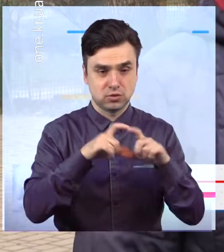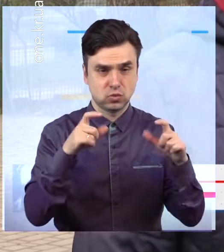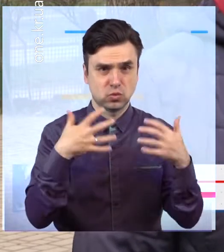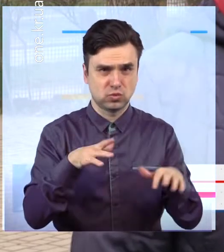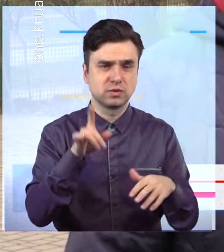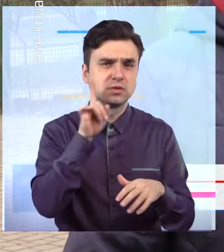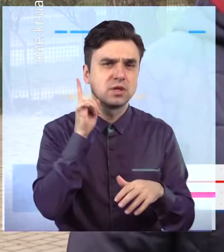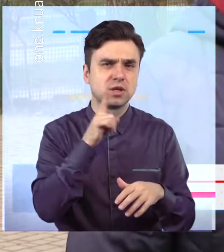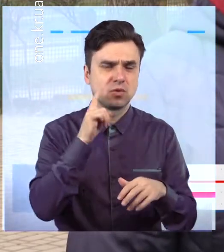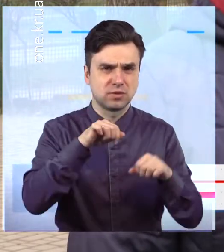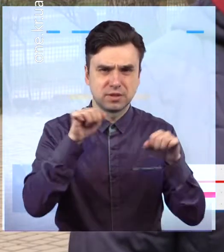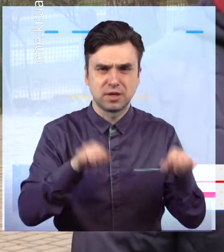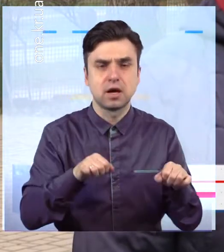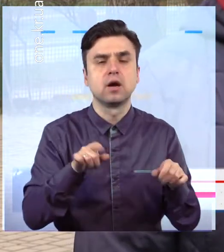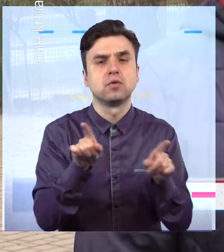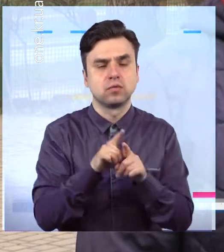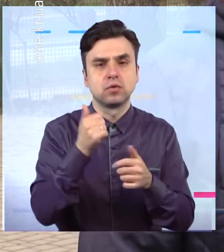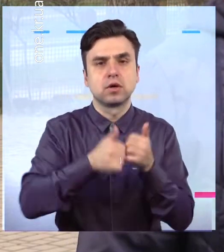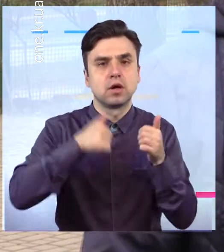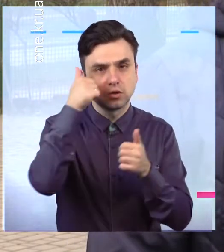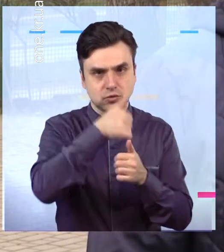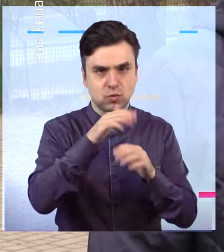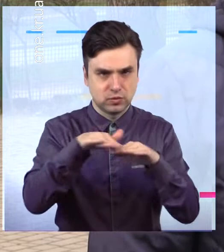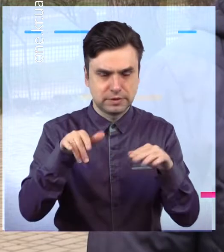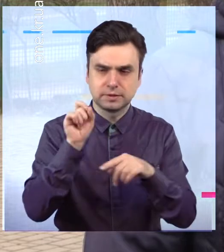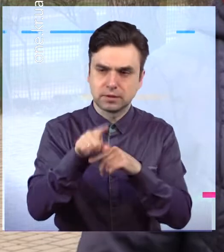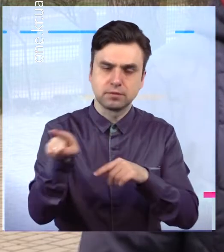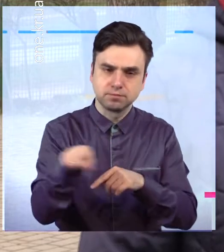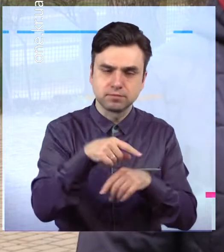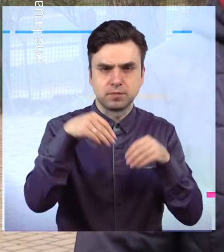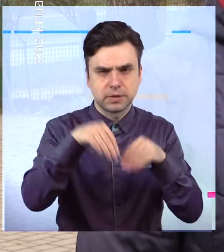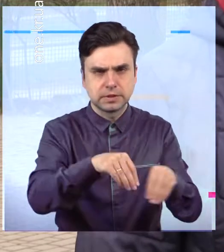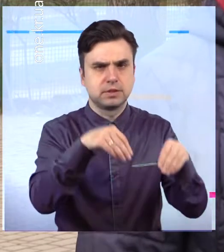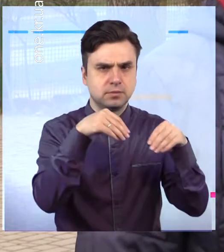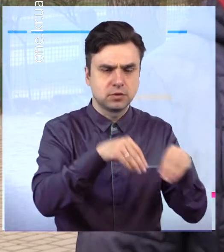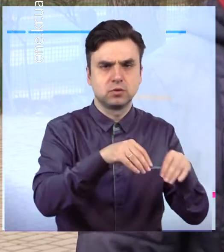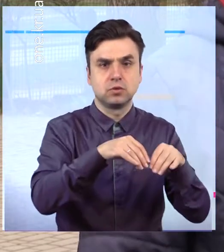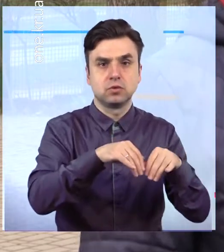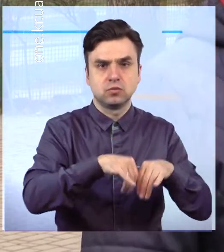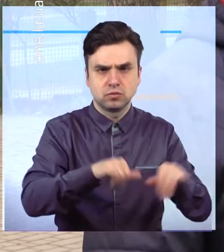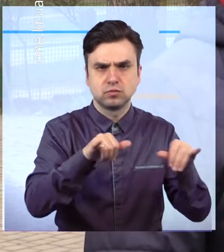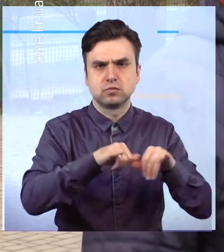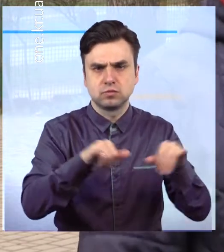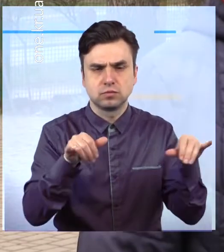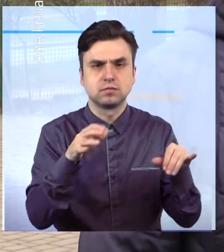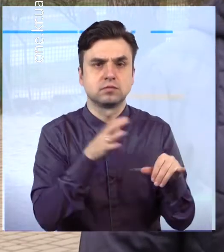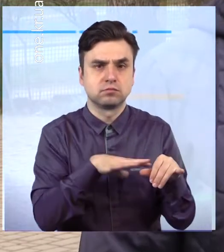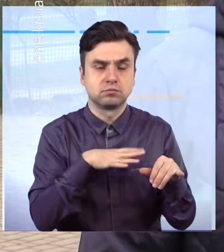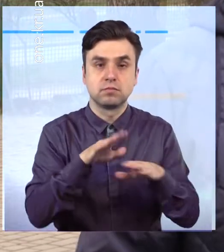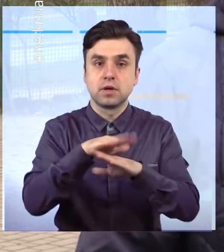дерева, щоб залишити згадку про себе. І чим більше цих дерев, чим більше цієї краси, тим більше учні